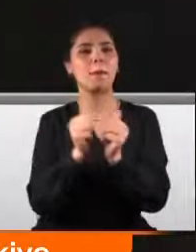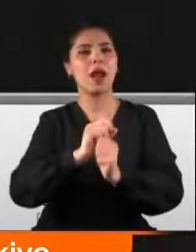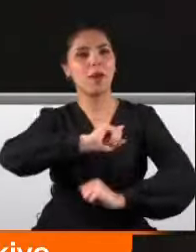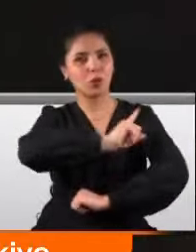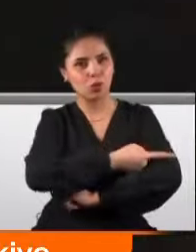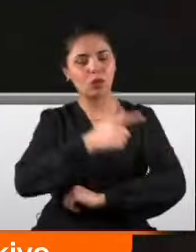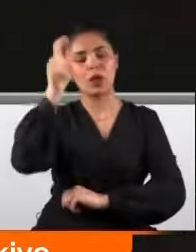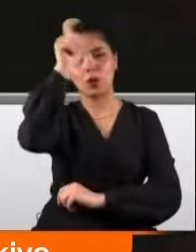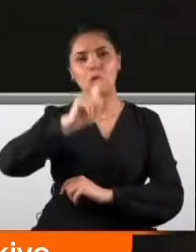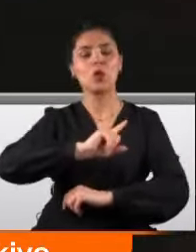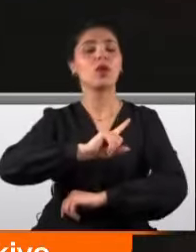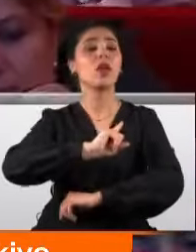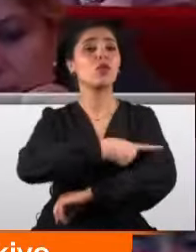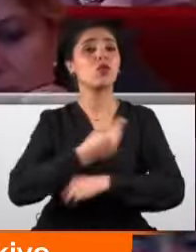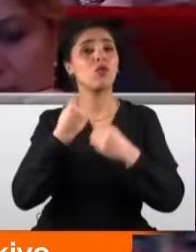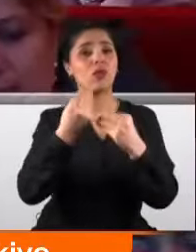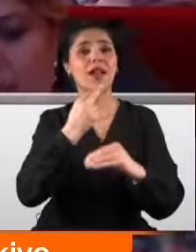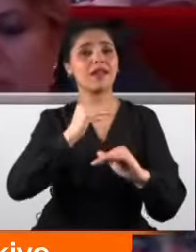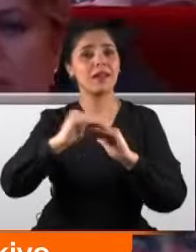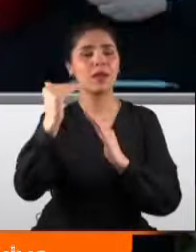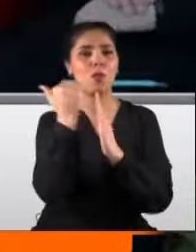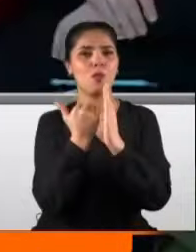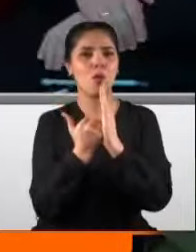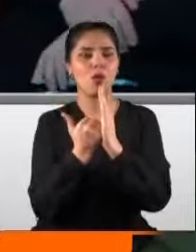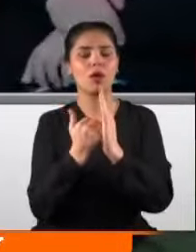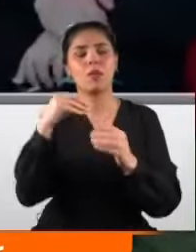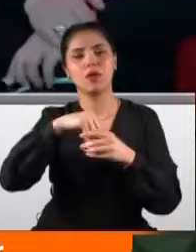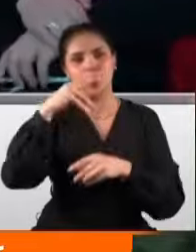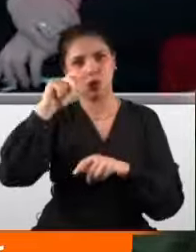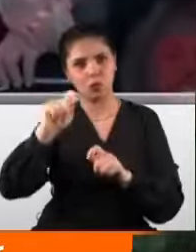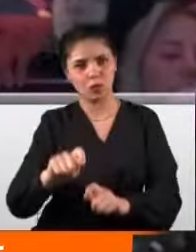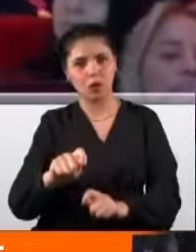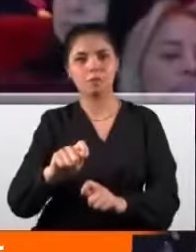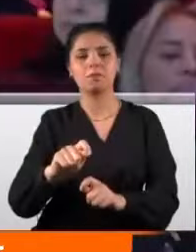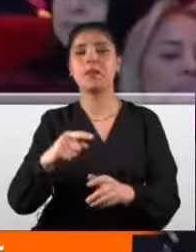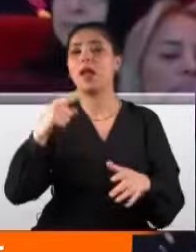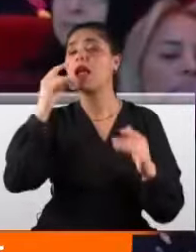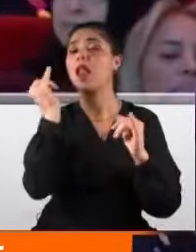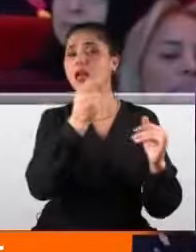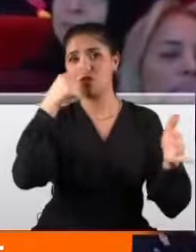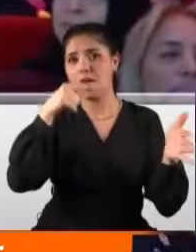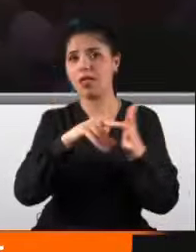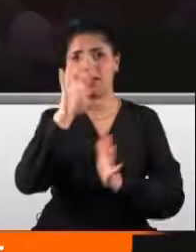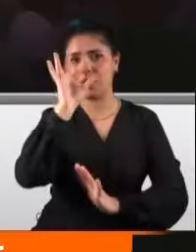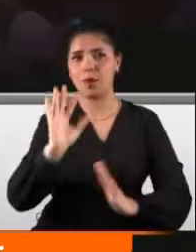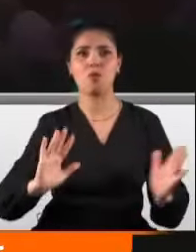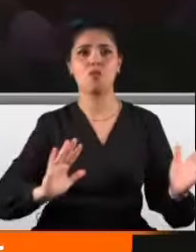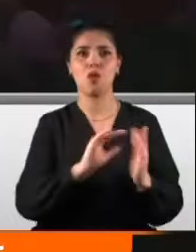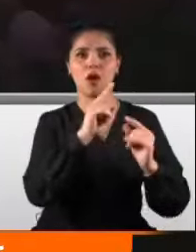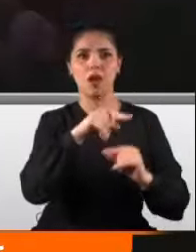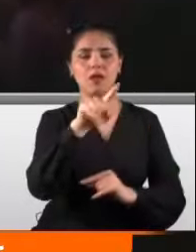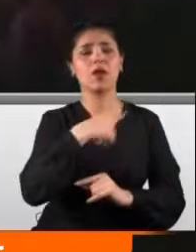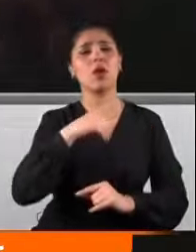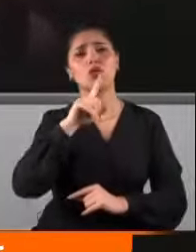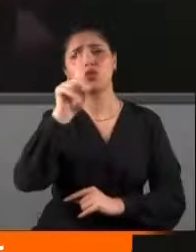Türkiye'ye güç veren kadınlar programında verdi mesajlarını. İsim vermedi ama eleştirilerinin adresinde muhalefet vardı. Sorsanız